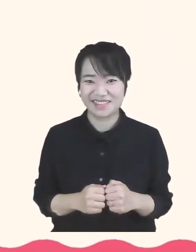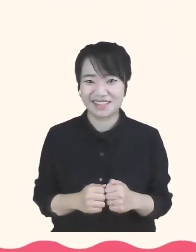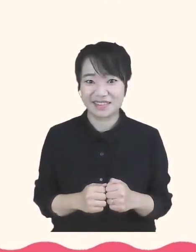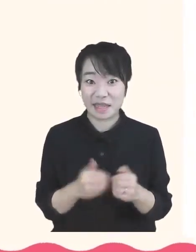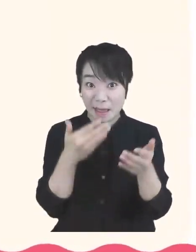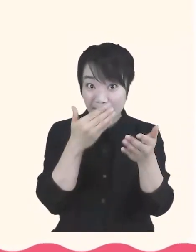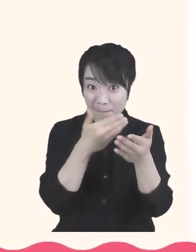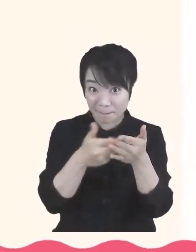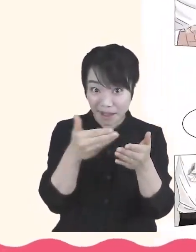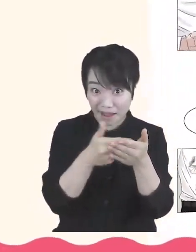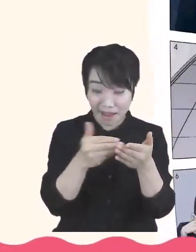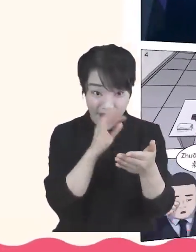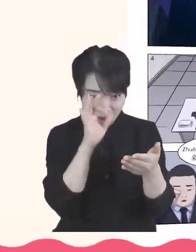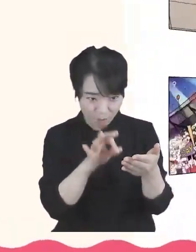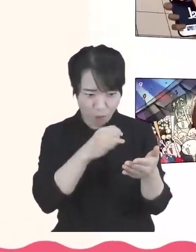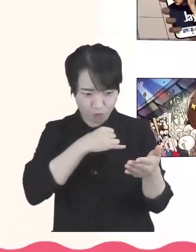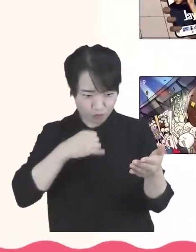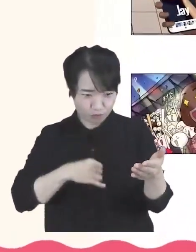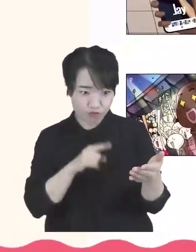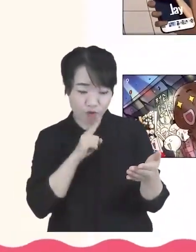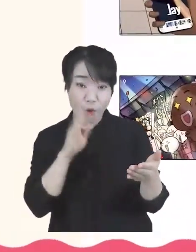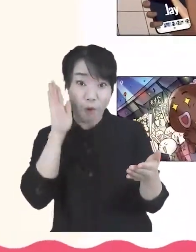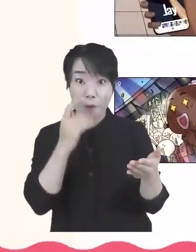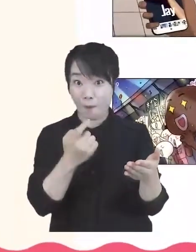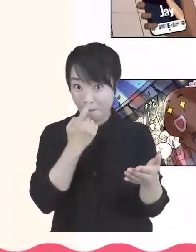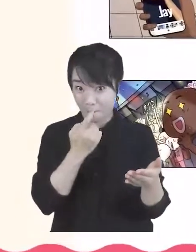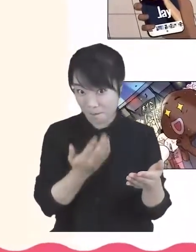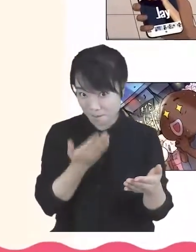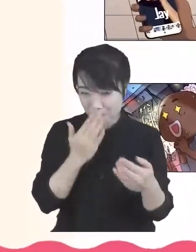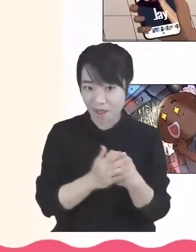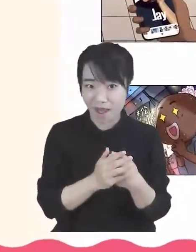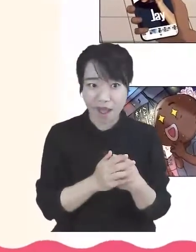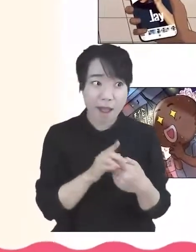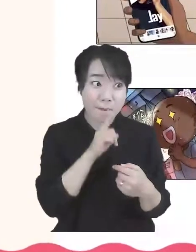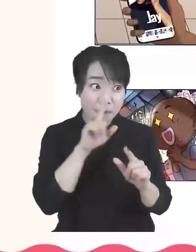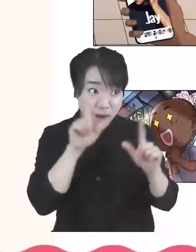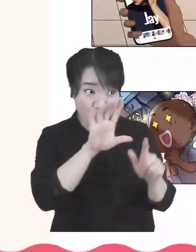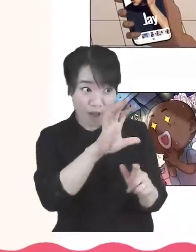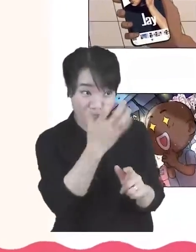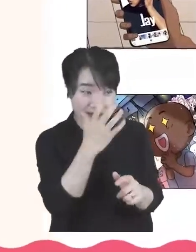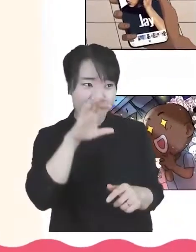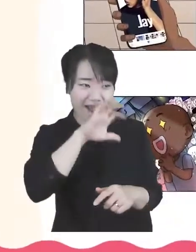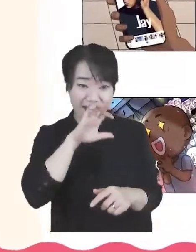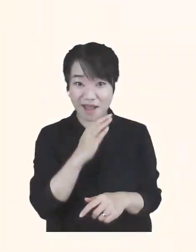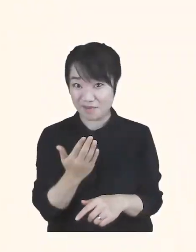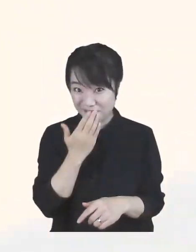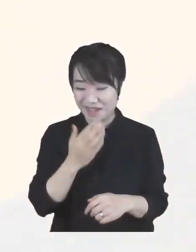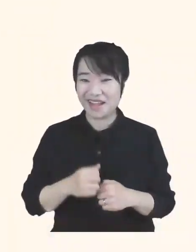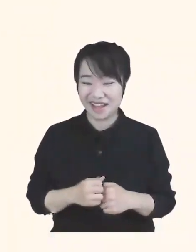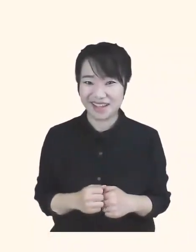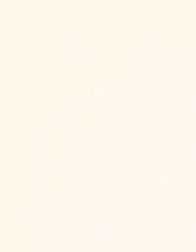웹툰 스토리를 보며 중국어를 공부해보세요. 실감나는 대사를 따라 말하며 반복 학습하세요.